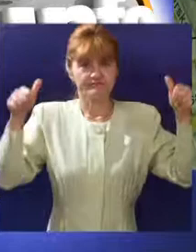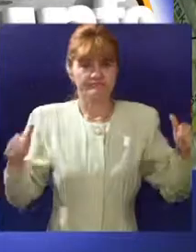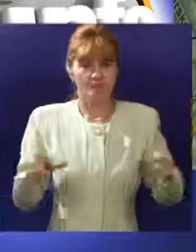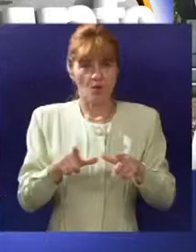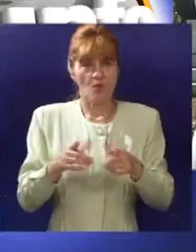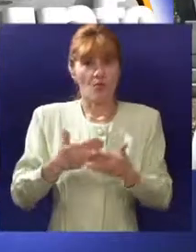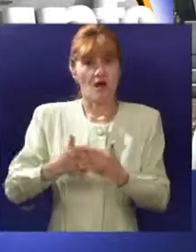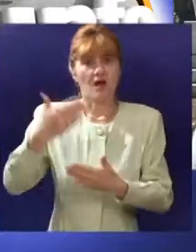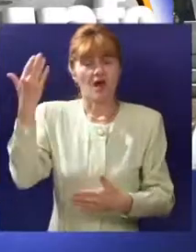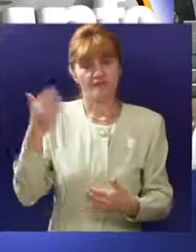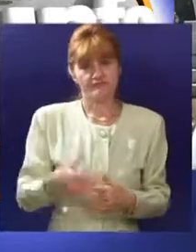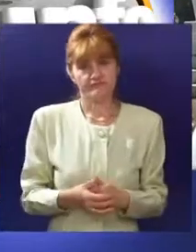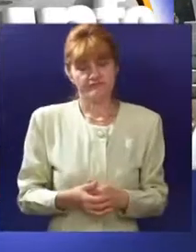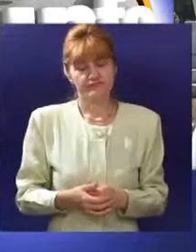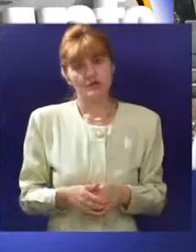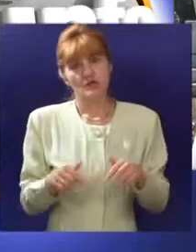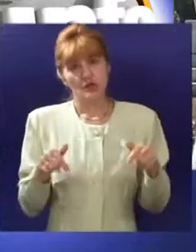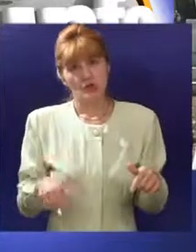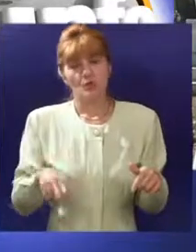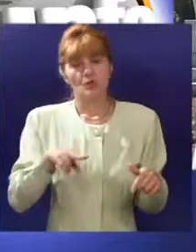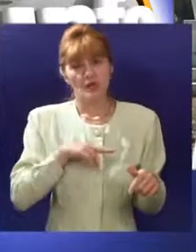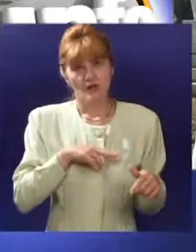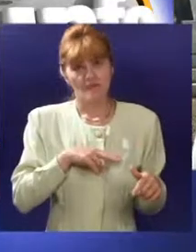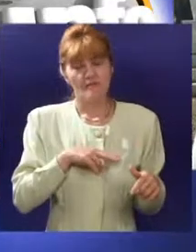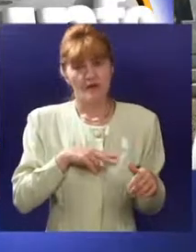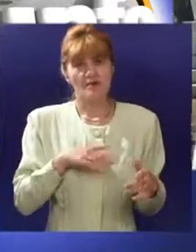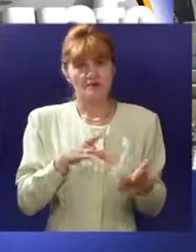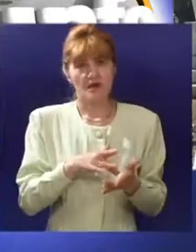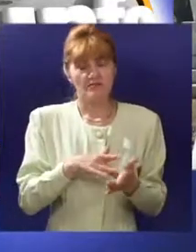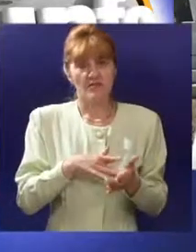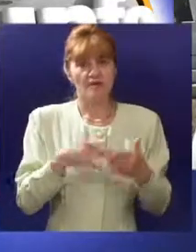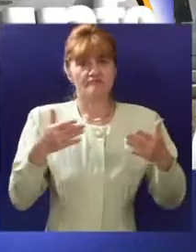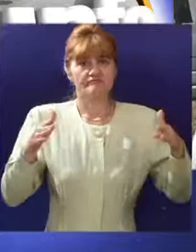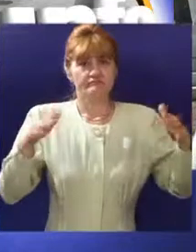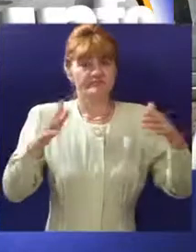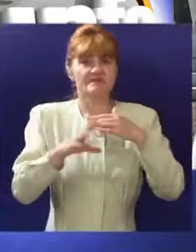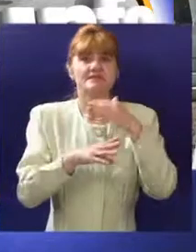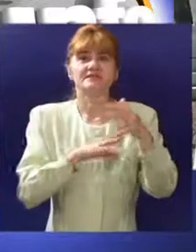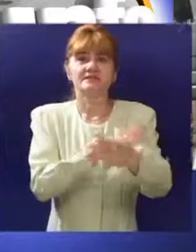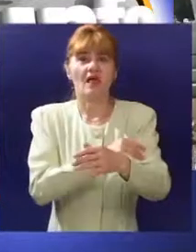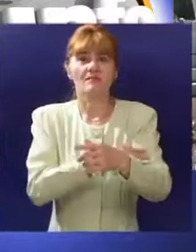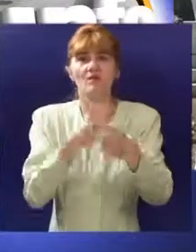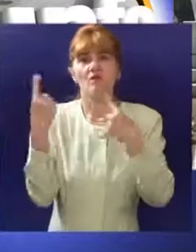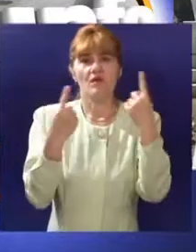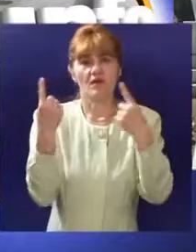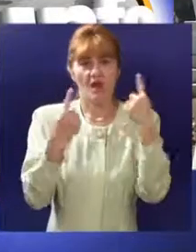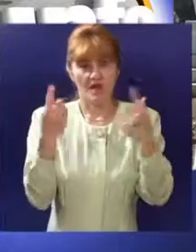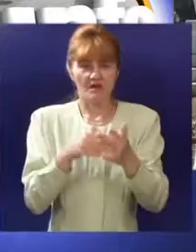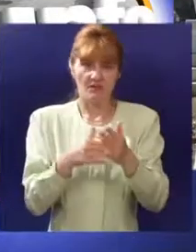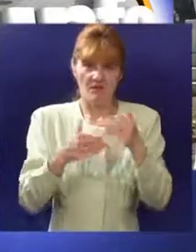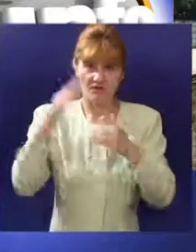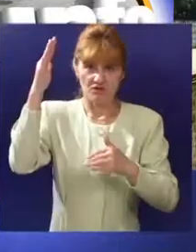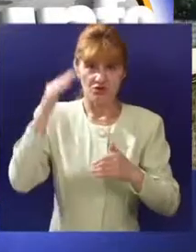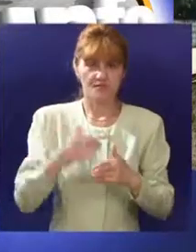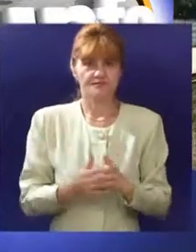ovdje u centru grada eventualno imamo ali baš samo u ovom užijem centru grada ali ajde pretpostavljam da bi mogli imati